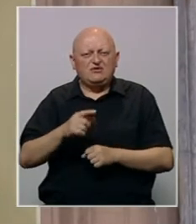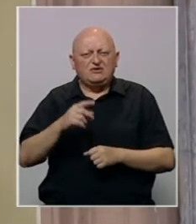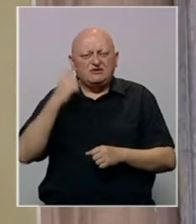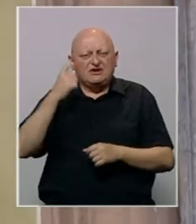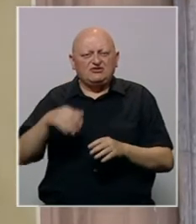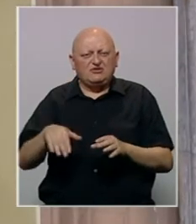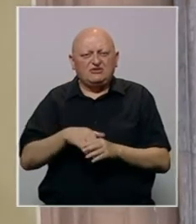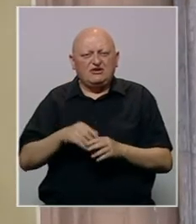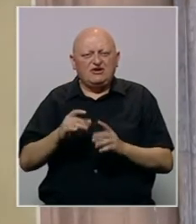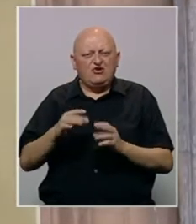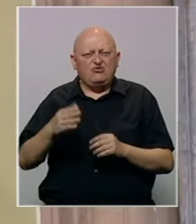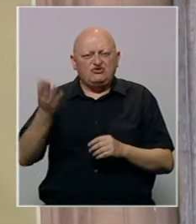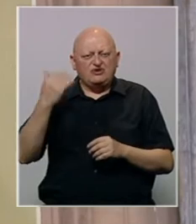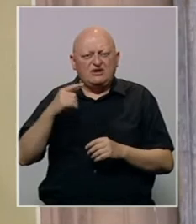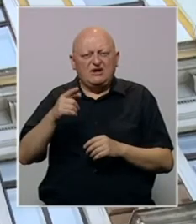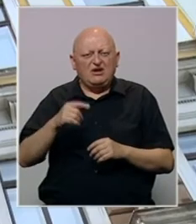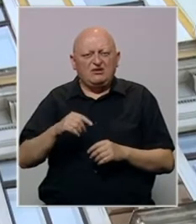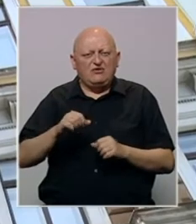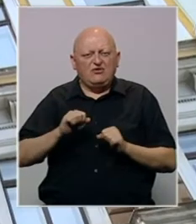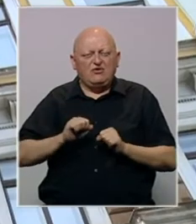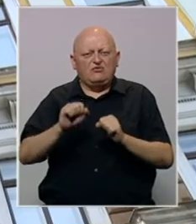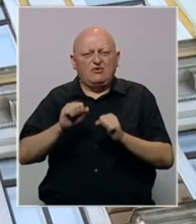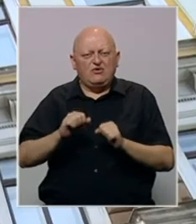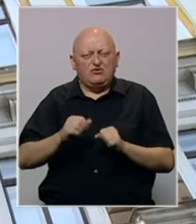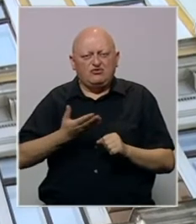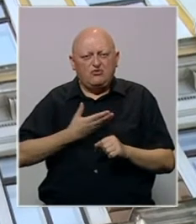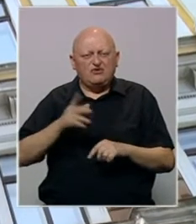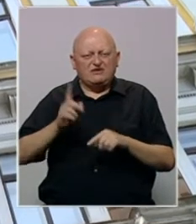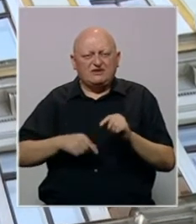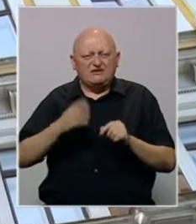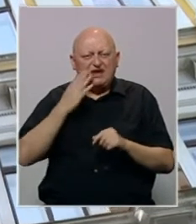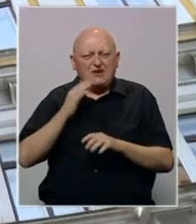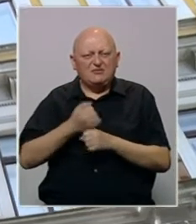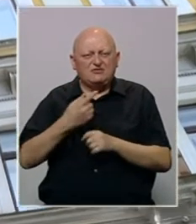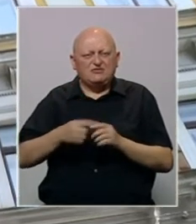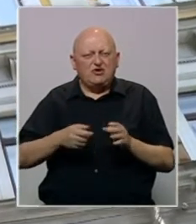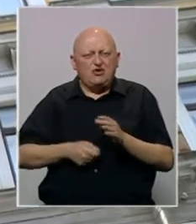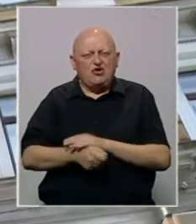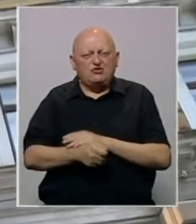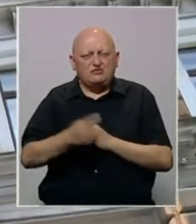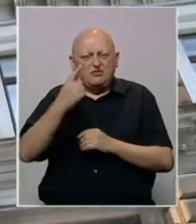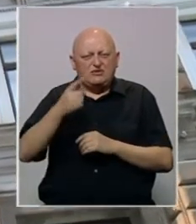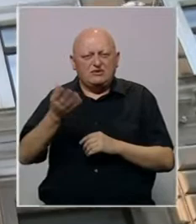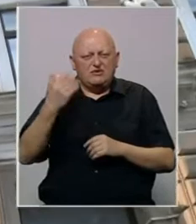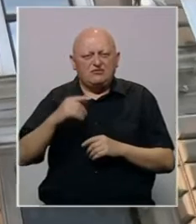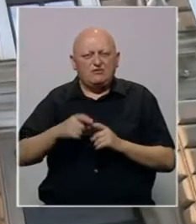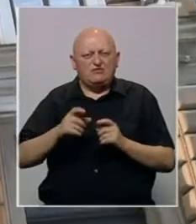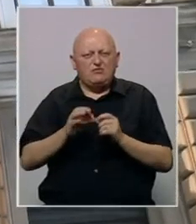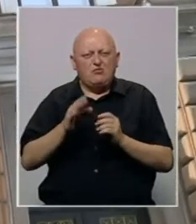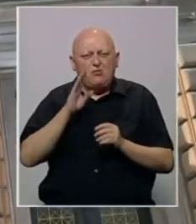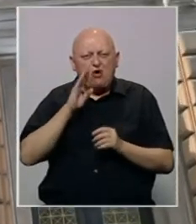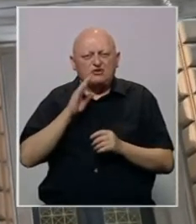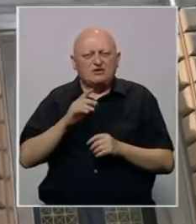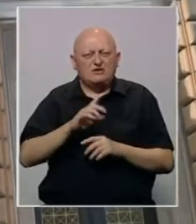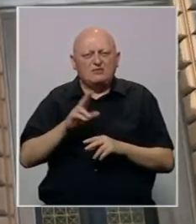zbog stranačkog zapošljavanja. Kukić je ranije ove godine dobio sankcije SAD-a zbog korupcije. Podsjećamo, nedavno je u predmetu